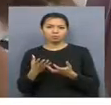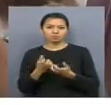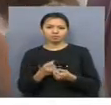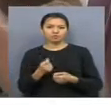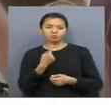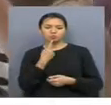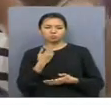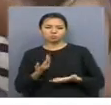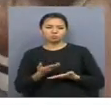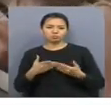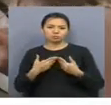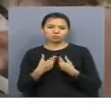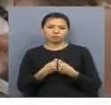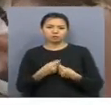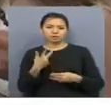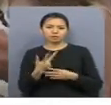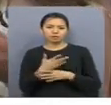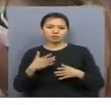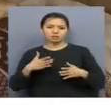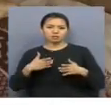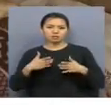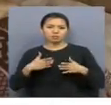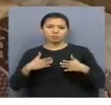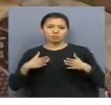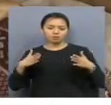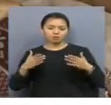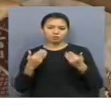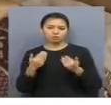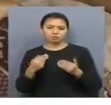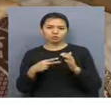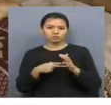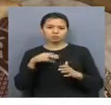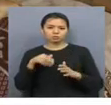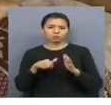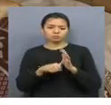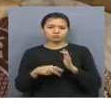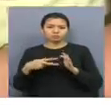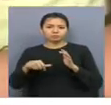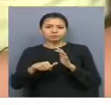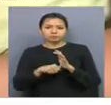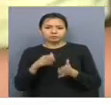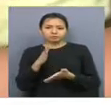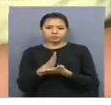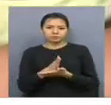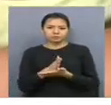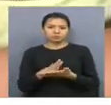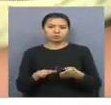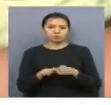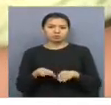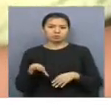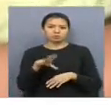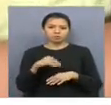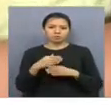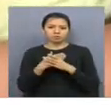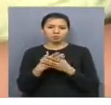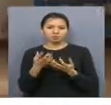қамтыған отбасылардың қатары үшесеге артқан. Олардың саны бүгінде 7639-ді құрайды. Осының барысында Атаулы